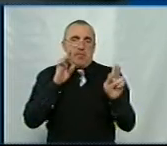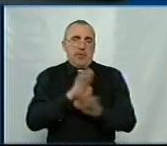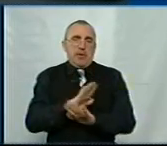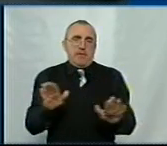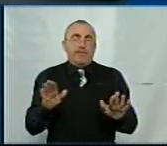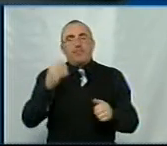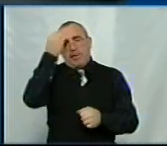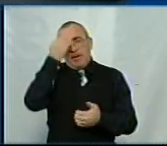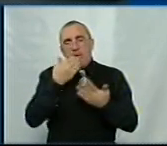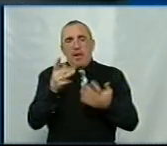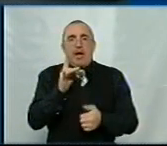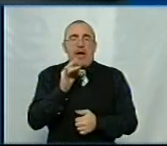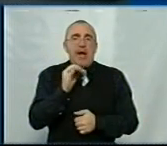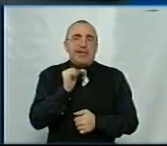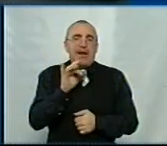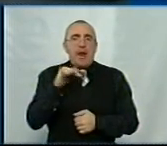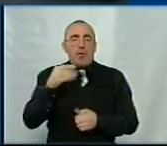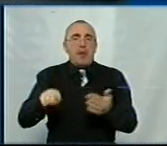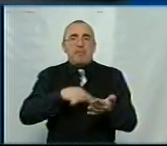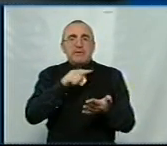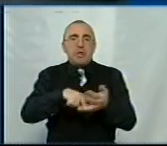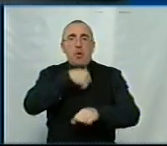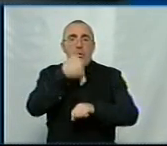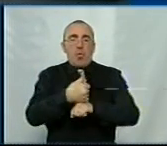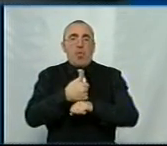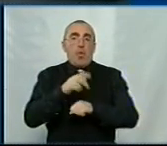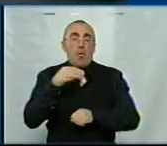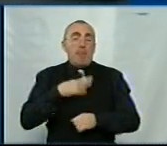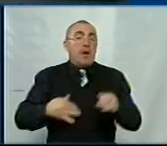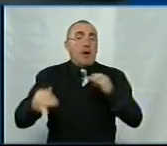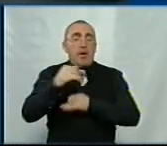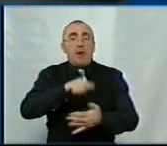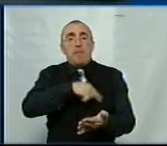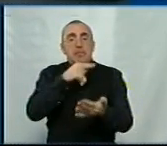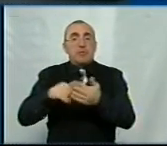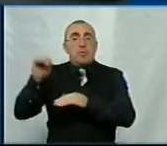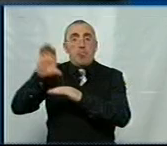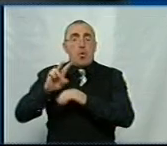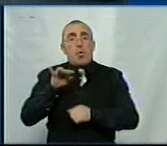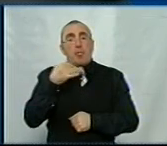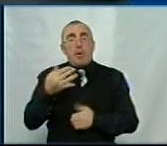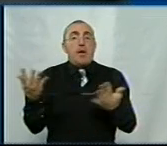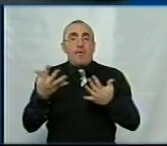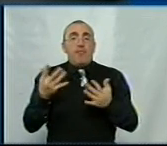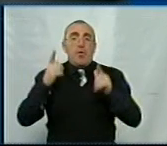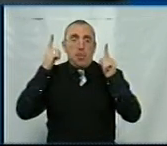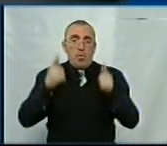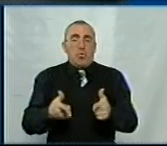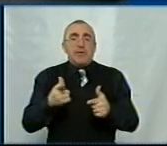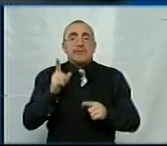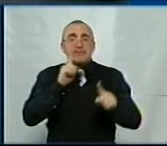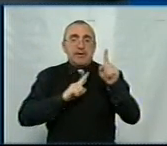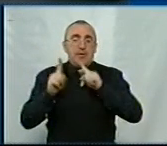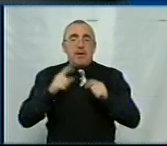Дякую вам. Андрій Раркович, міський голова Кропивницького, був у темі дня. Ми обговорювали міський бюджет Кропивницького, який ухвалили сьогодні на